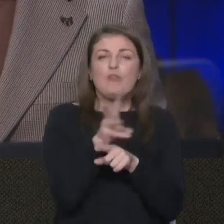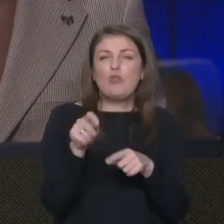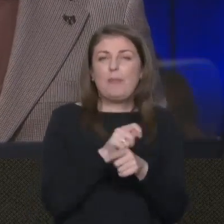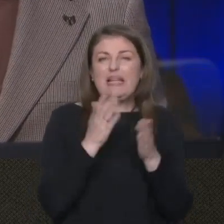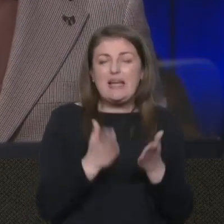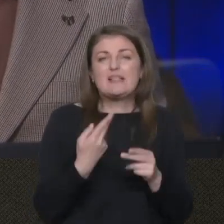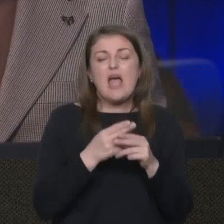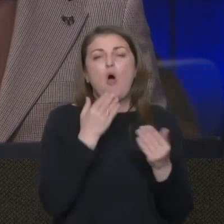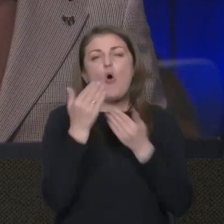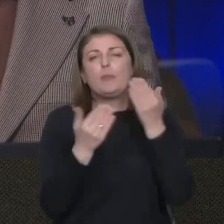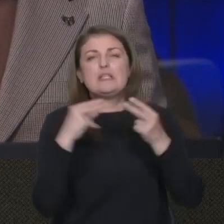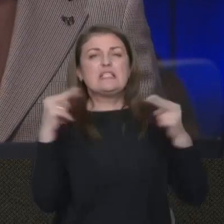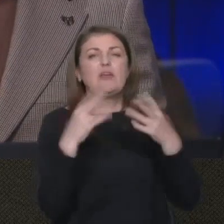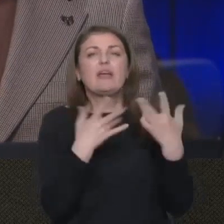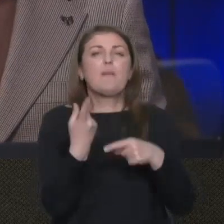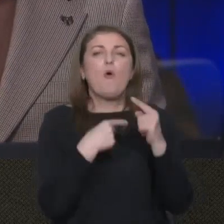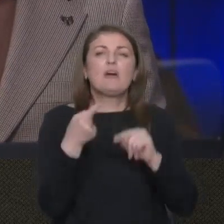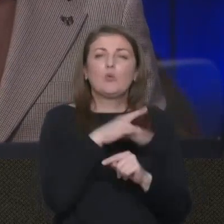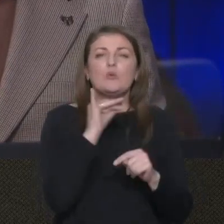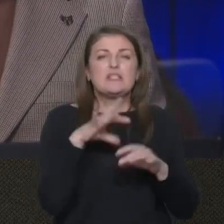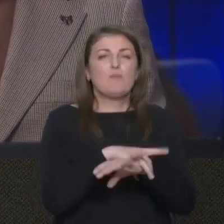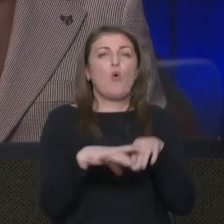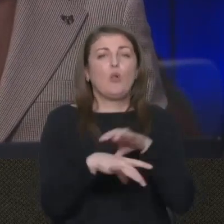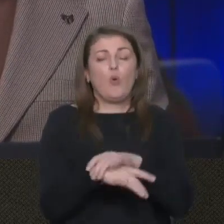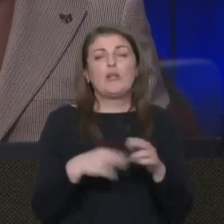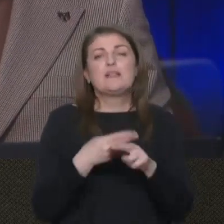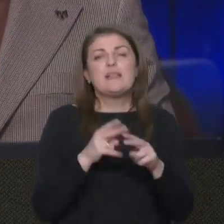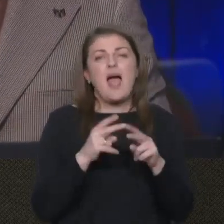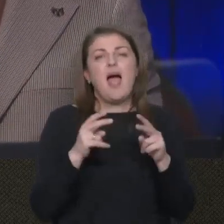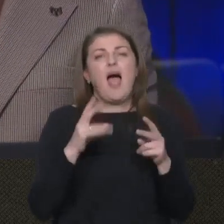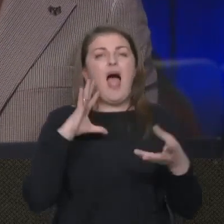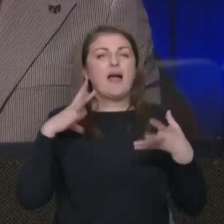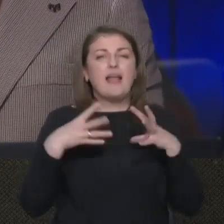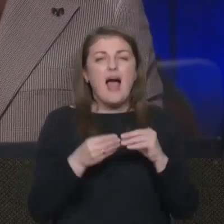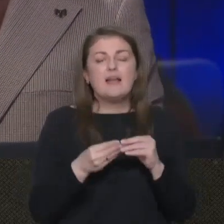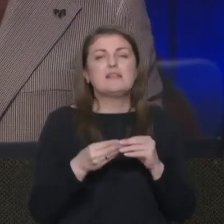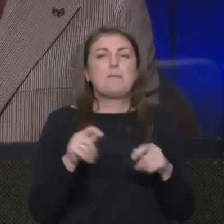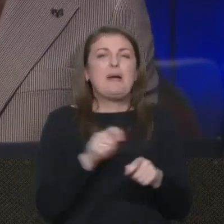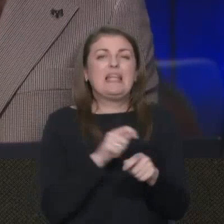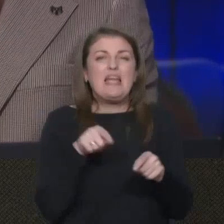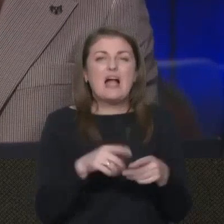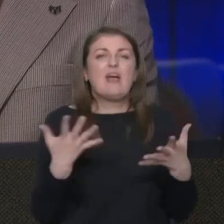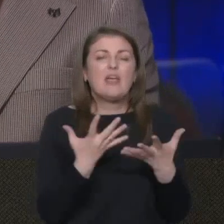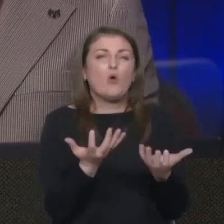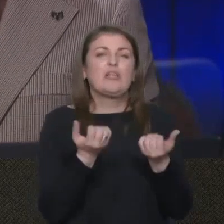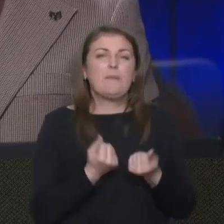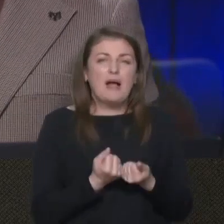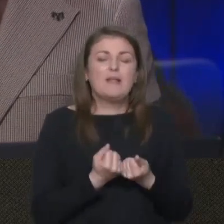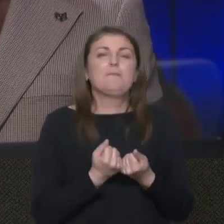опитування свідків, які повернулися з полону, це аналіз матеріалів, які отримали